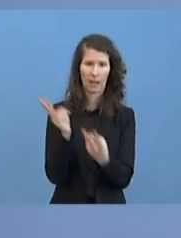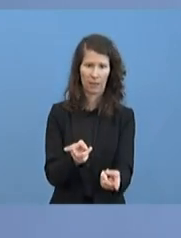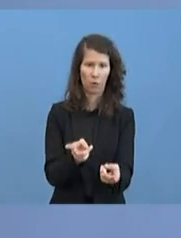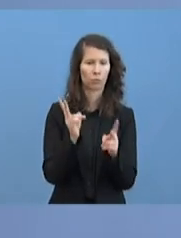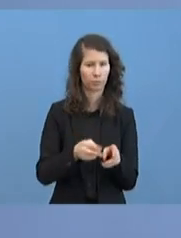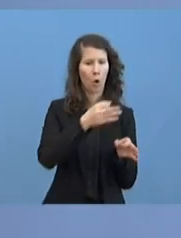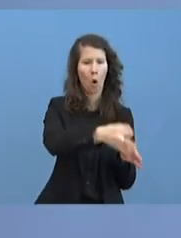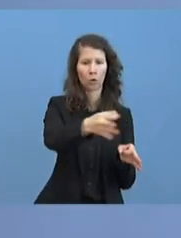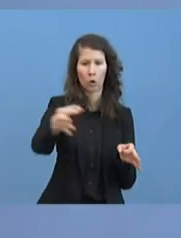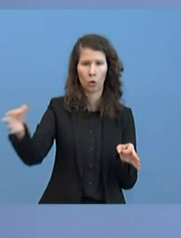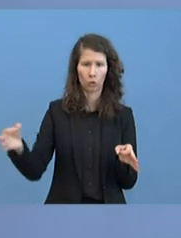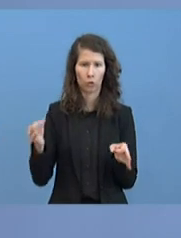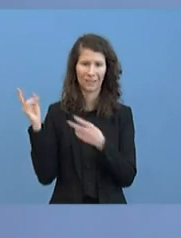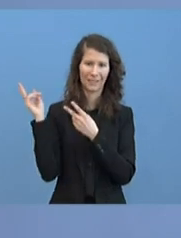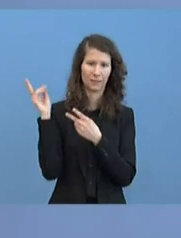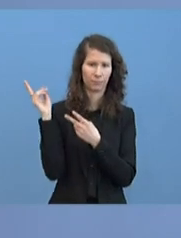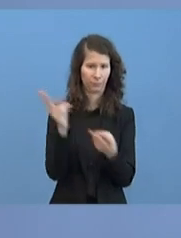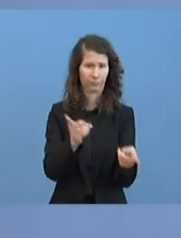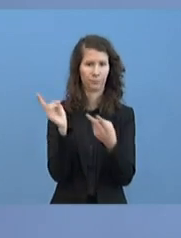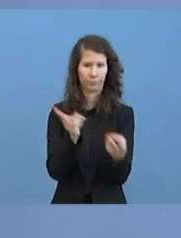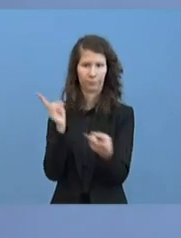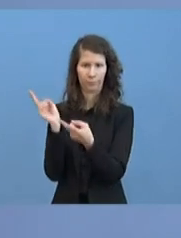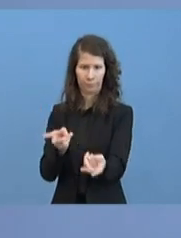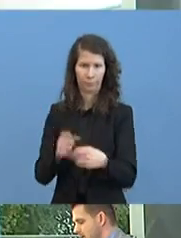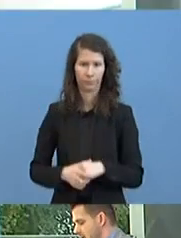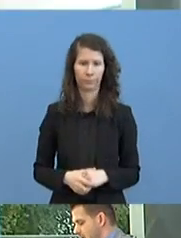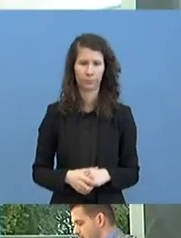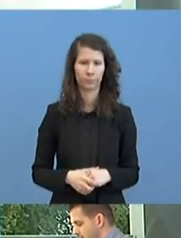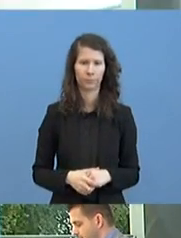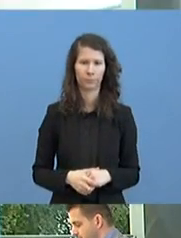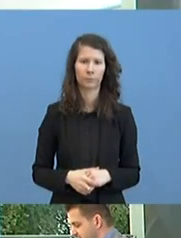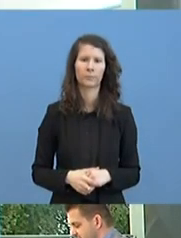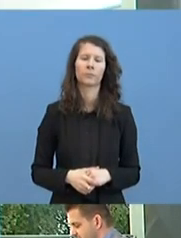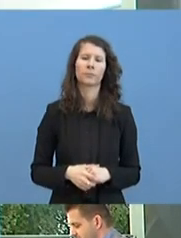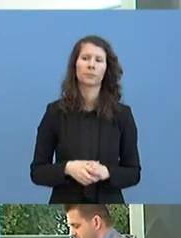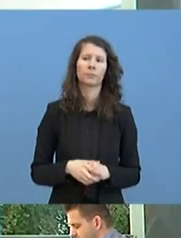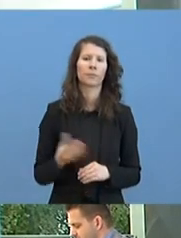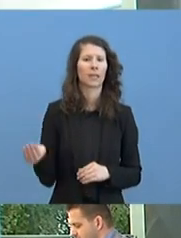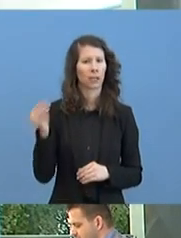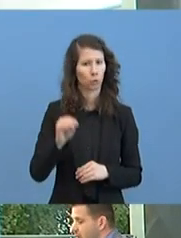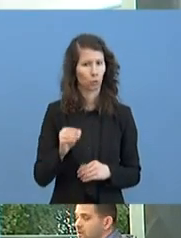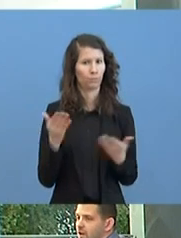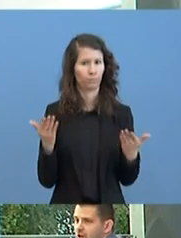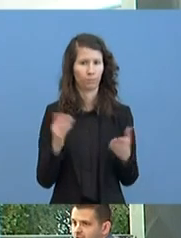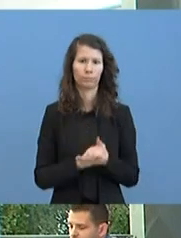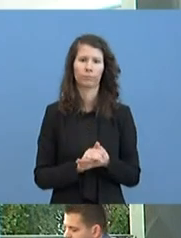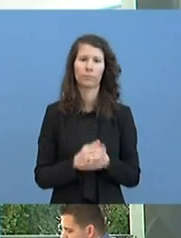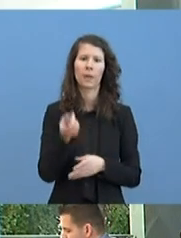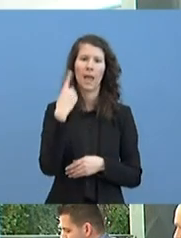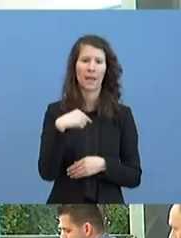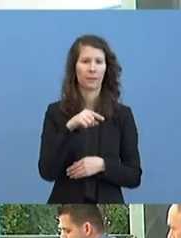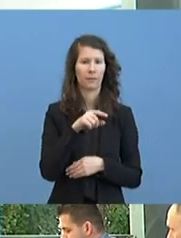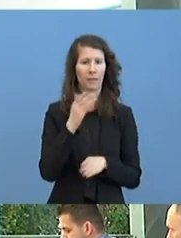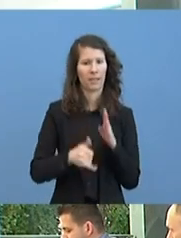des BMG vereinbaren. Ja, ich kann vielleicht ergänzen. Wie Sie wissen, haben wir Ende vergangener Woche damit